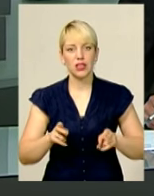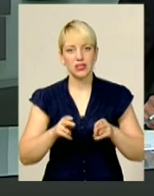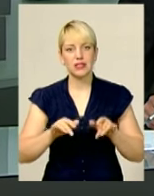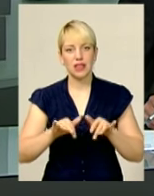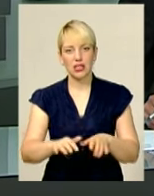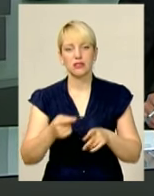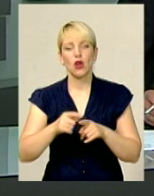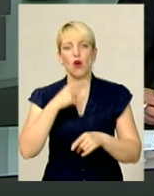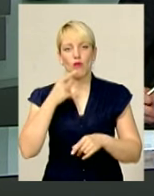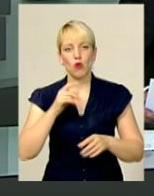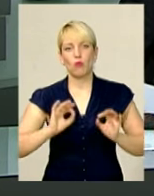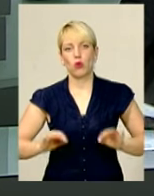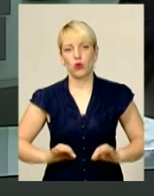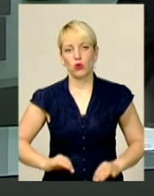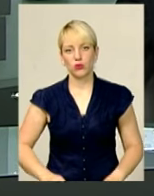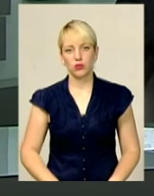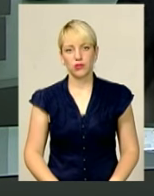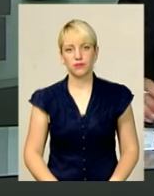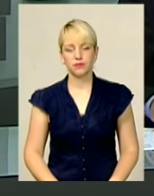інформують у прокуратурі краю.